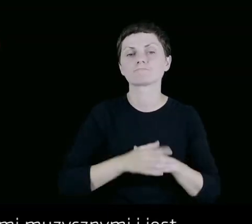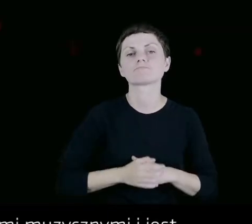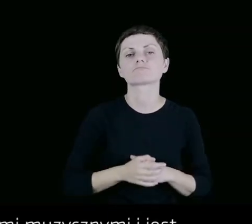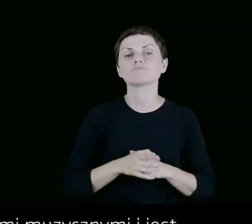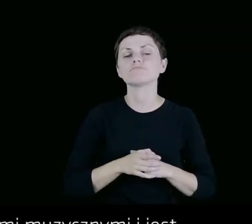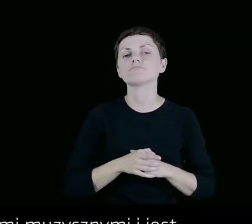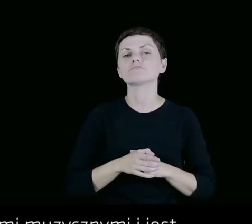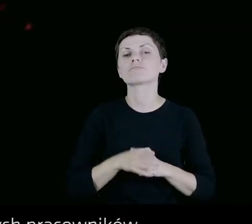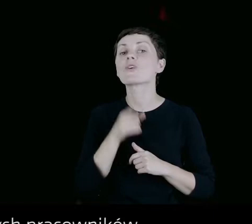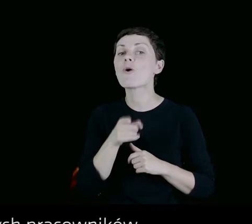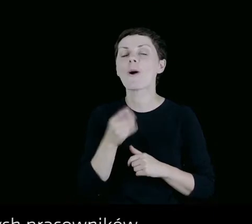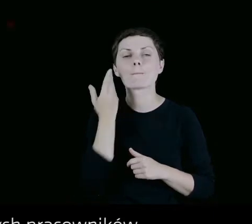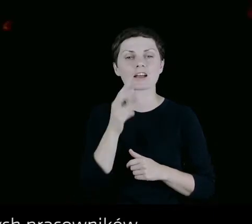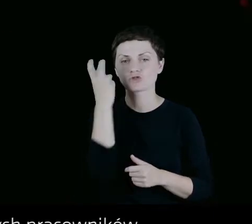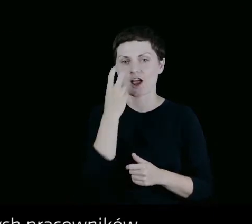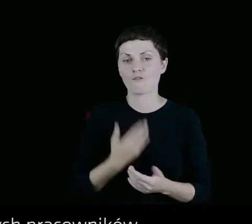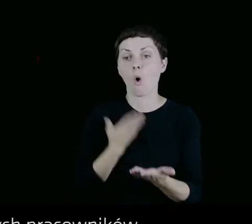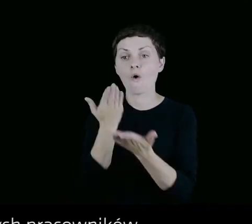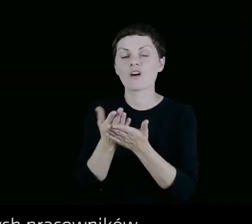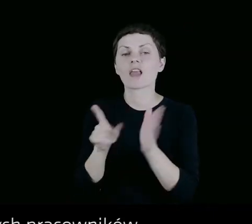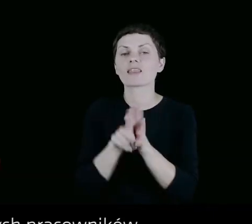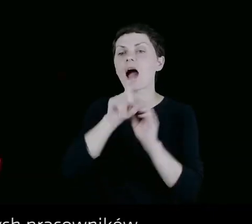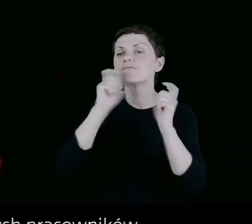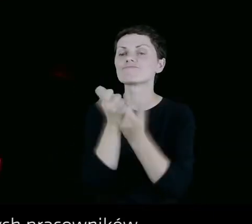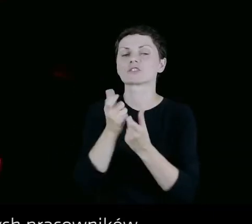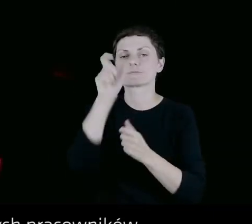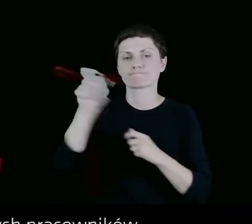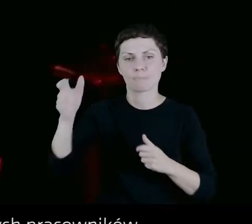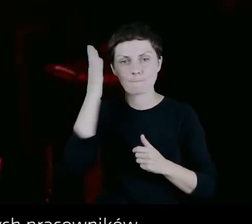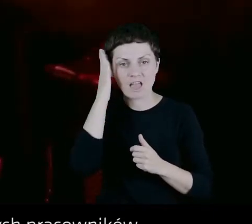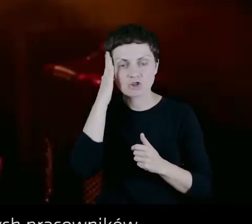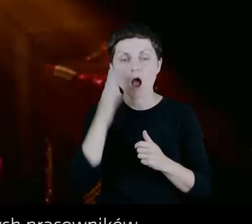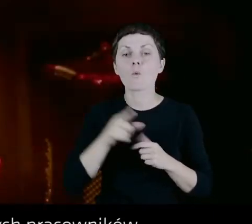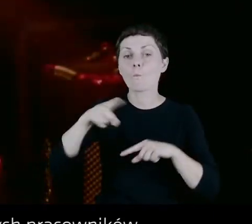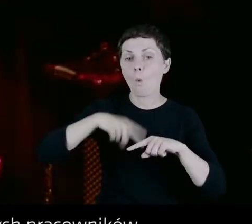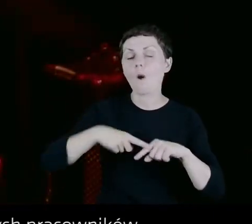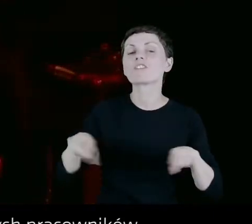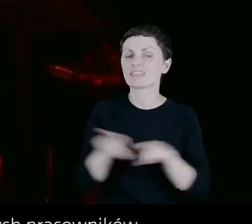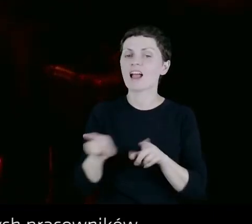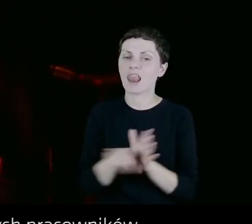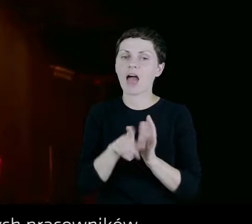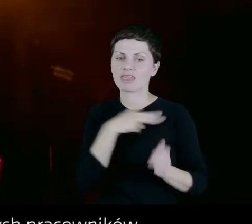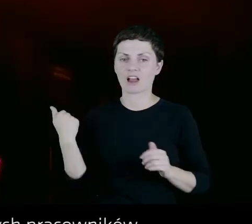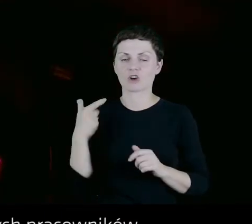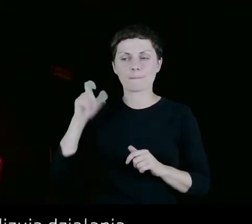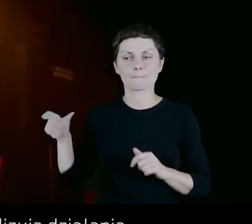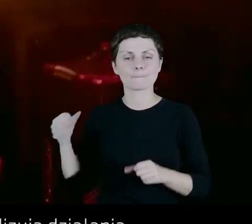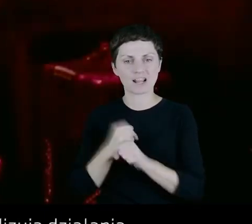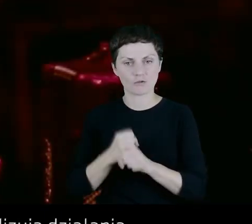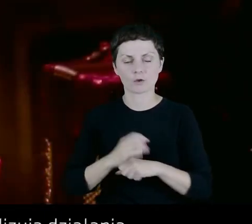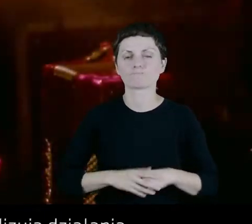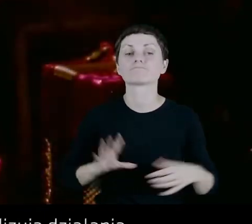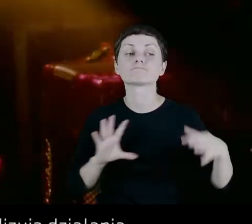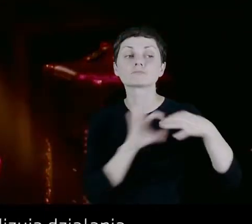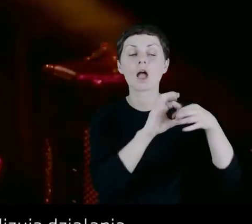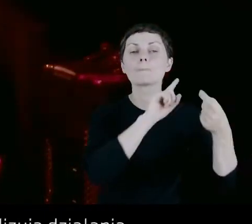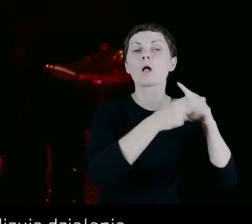i jest bardzo ciekawą ofertą dla wszystkich mieszkańców Puław i również dla naszych pracowników. Zgodnie